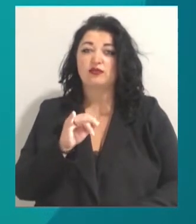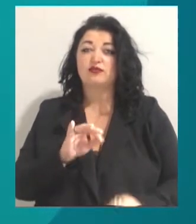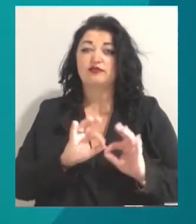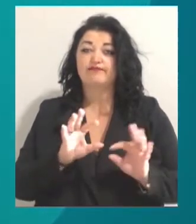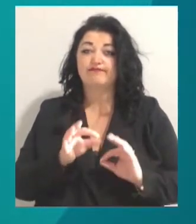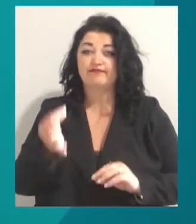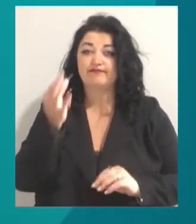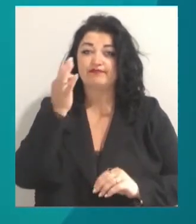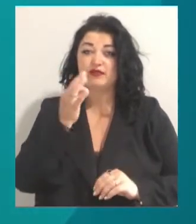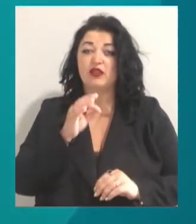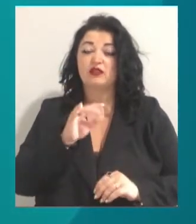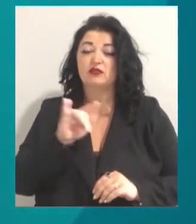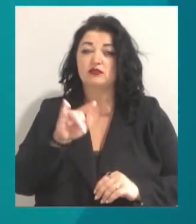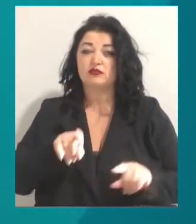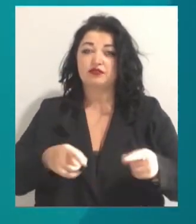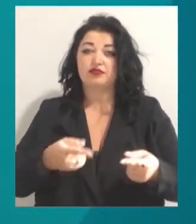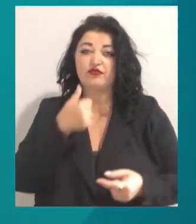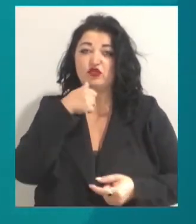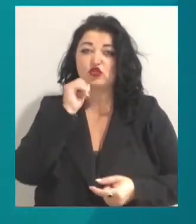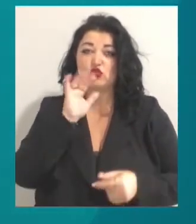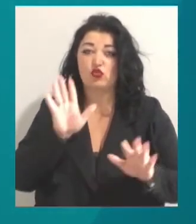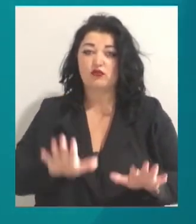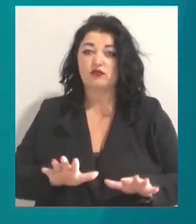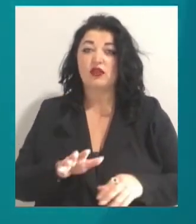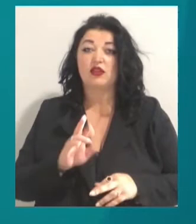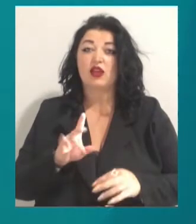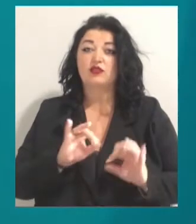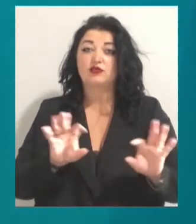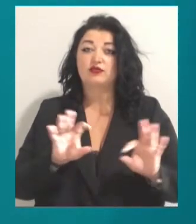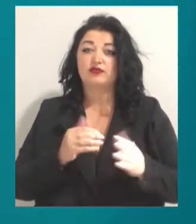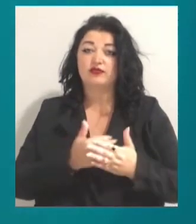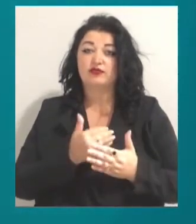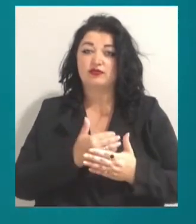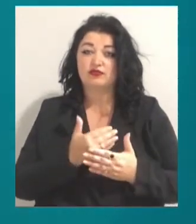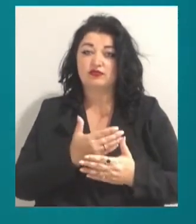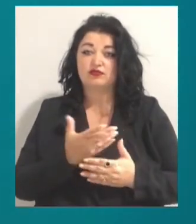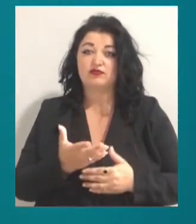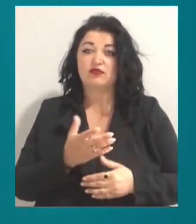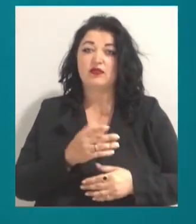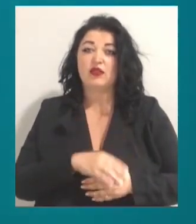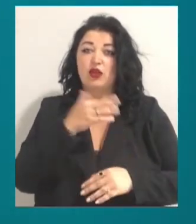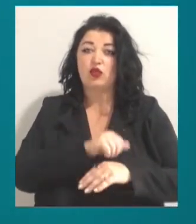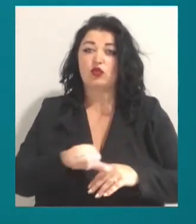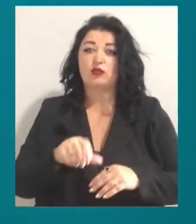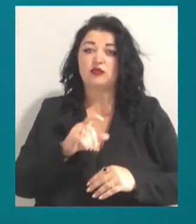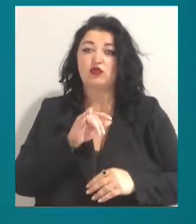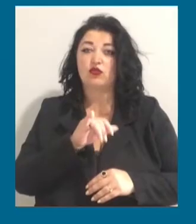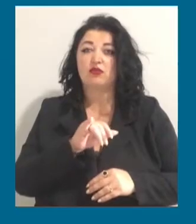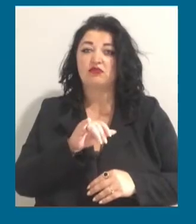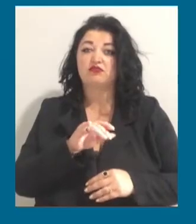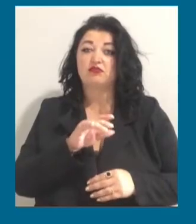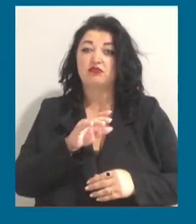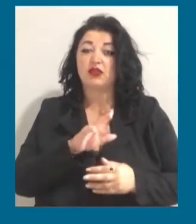затримала й одеському аеропорту вчора. Як розповіла Суспільному начальниця прес-служби одеського прикордонного загону, у нього паспорт громадянина Болгарії.